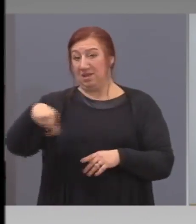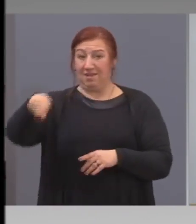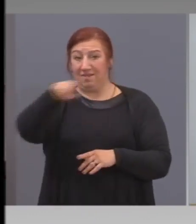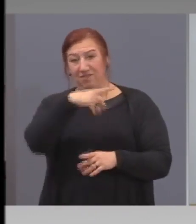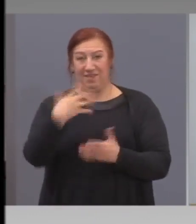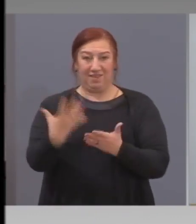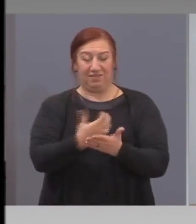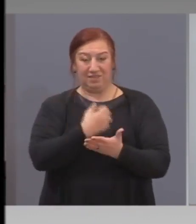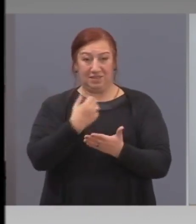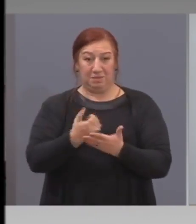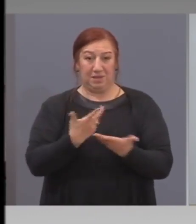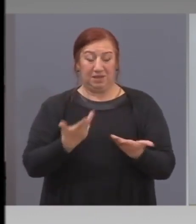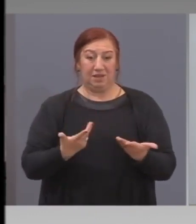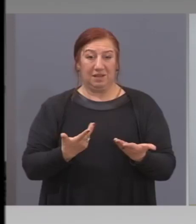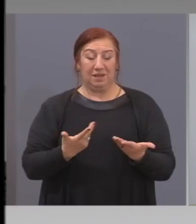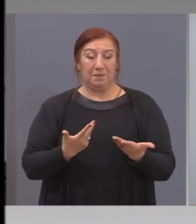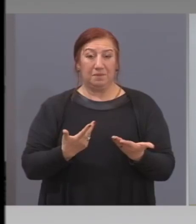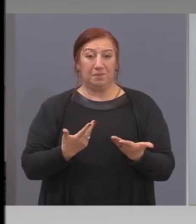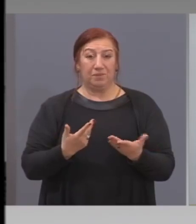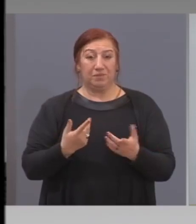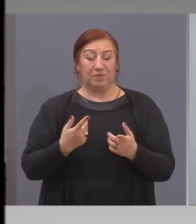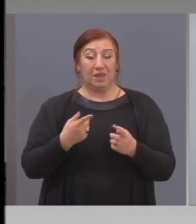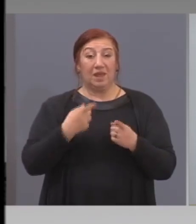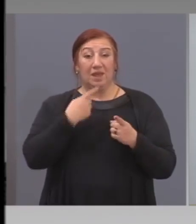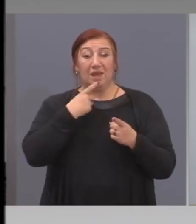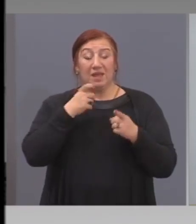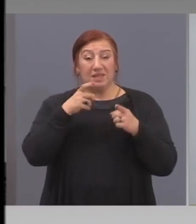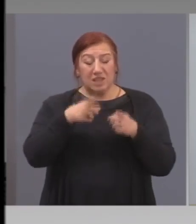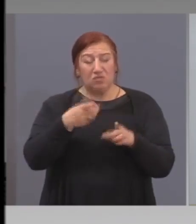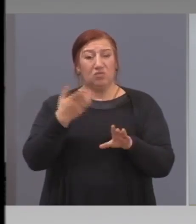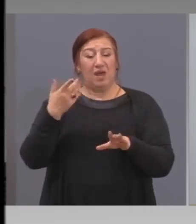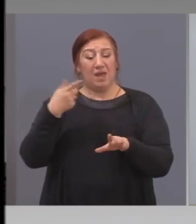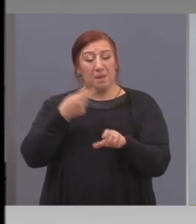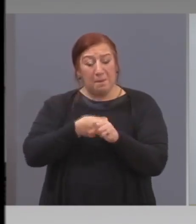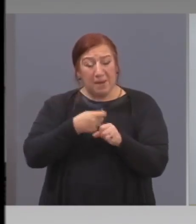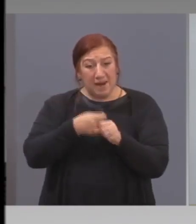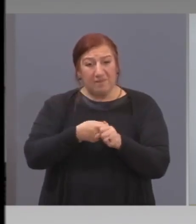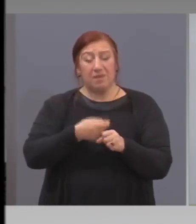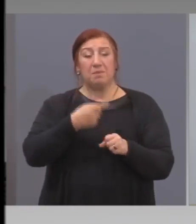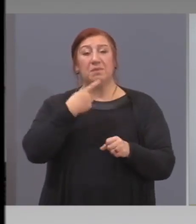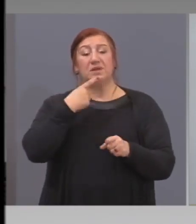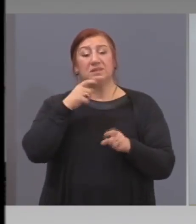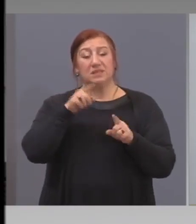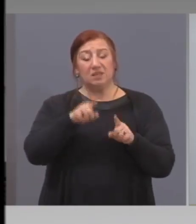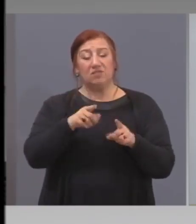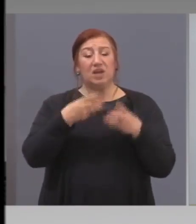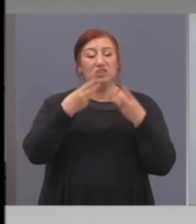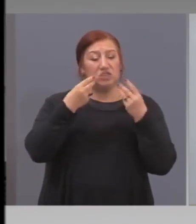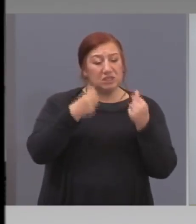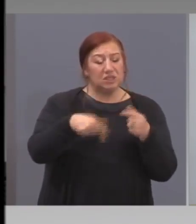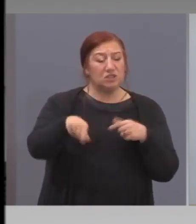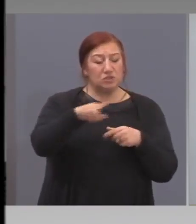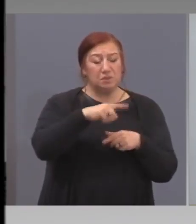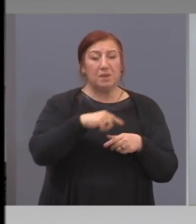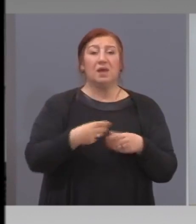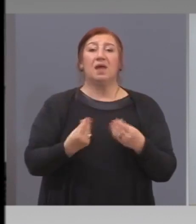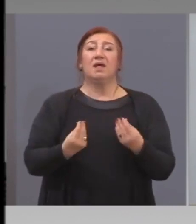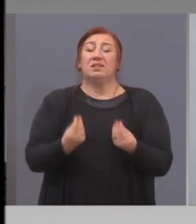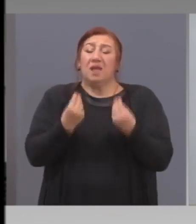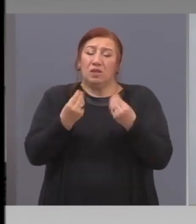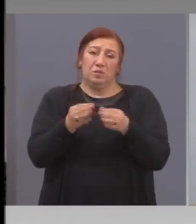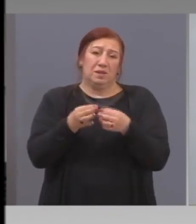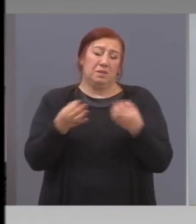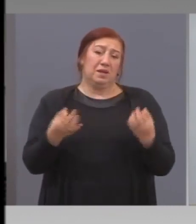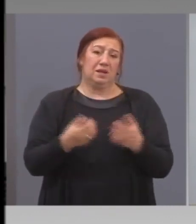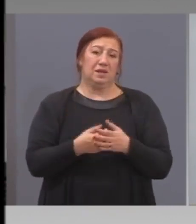А плащихте нисък данък. Затова сме го и правили. Затова и брутния продукт се дриваше нагоре. Най-добро намерени сме.